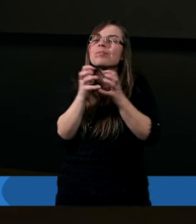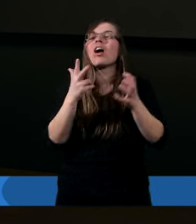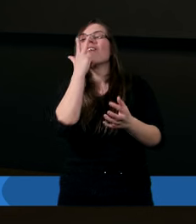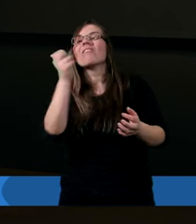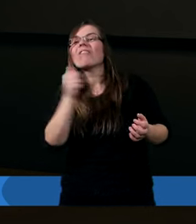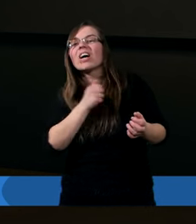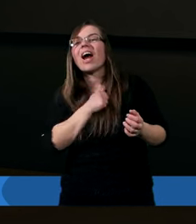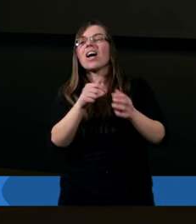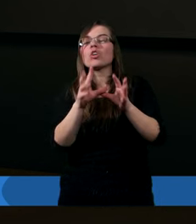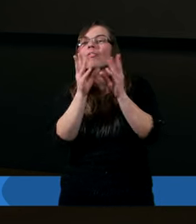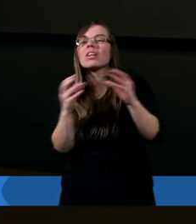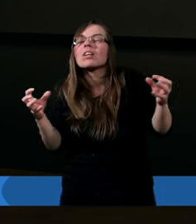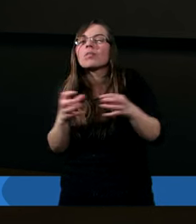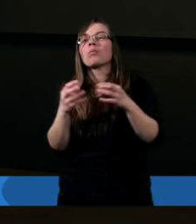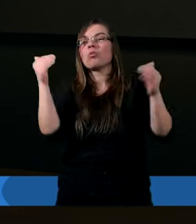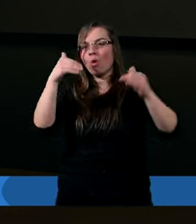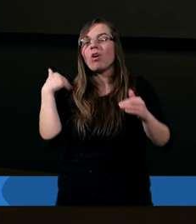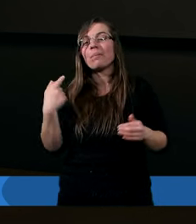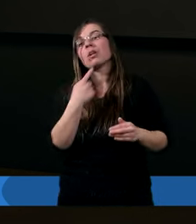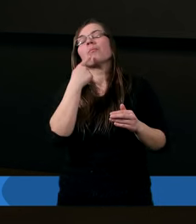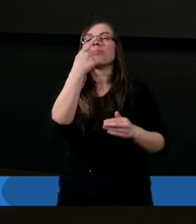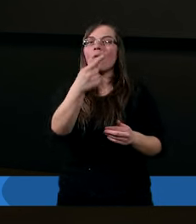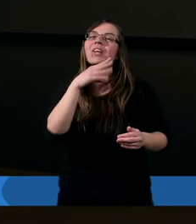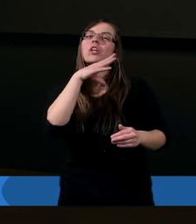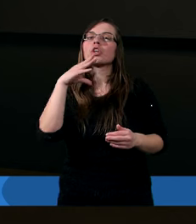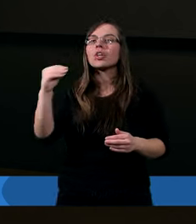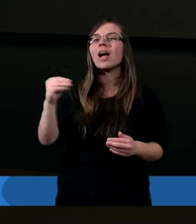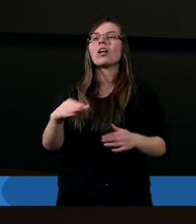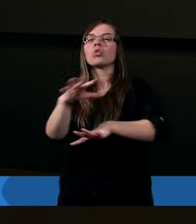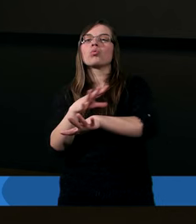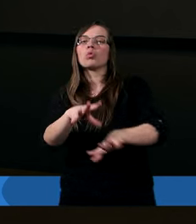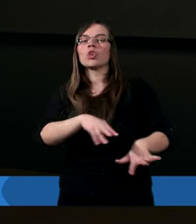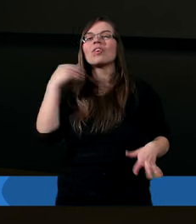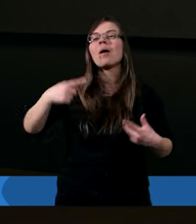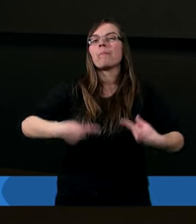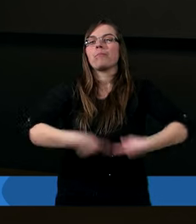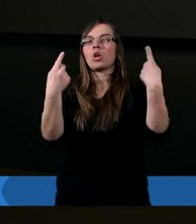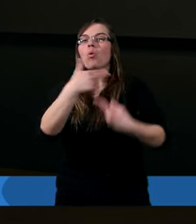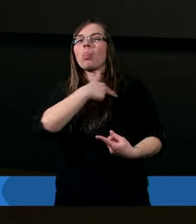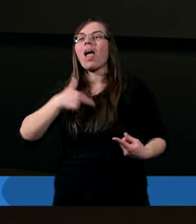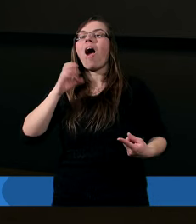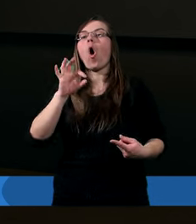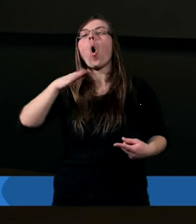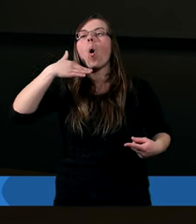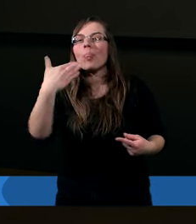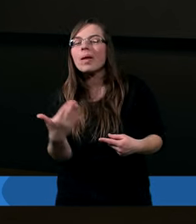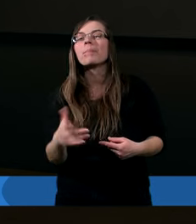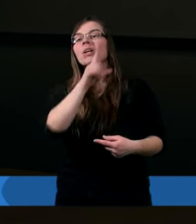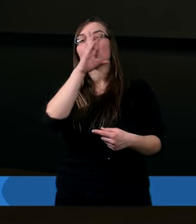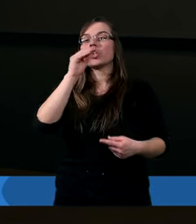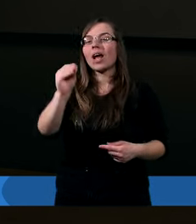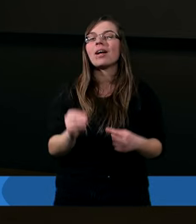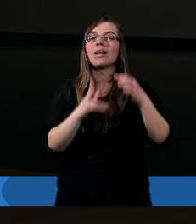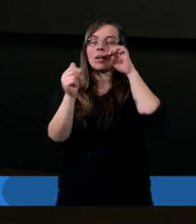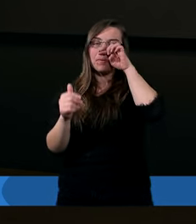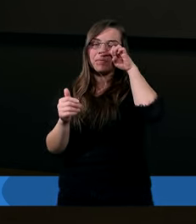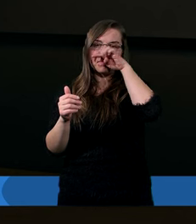wyrazić, czy moglibyśmy powiedzieć, że Duch Święty przekonuje nas o tym, że